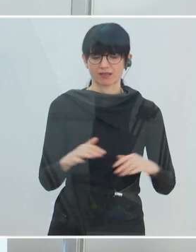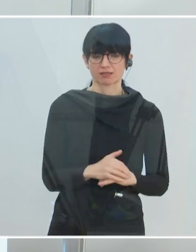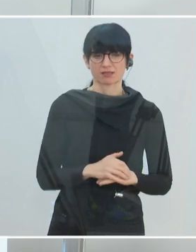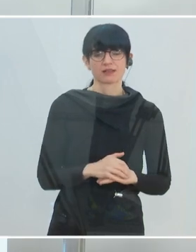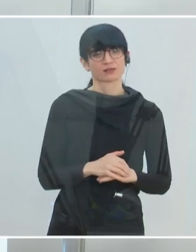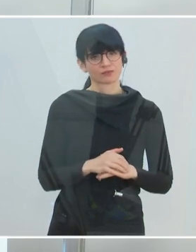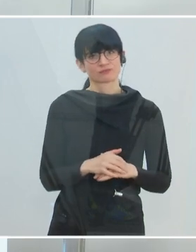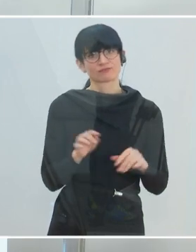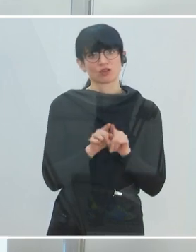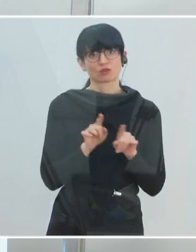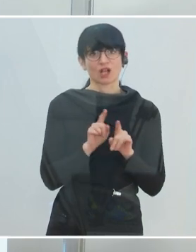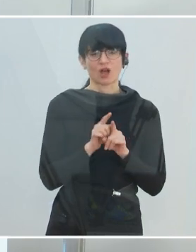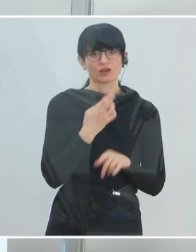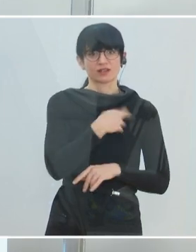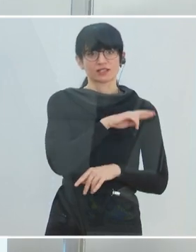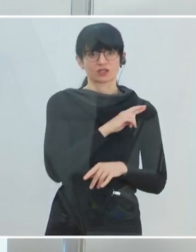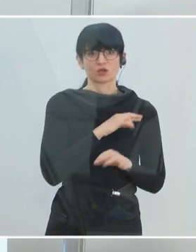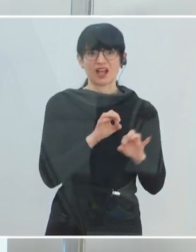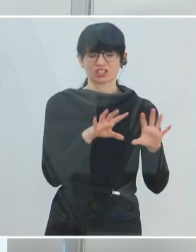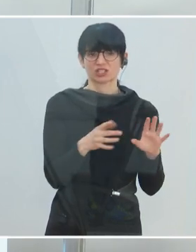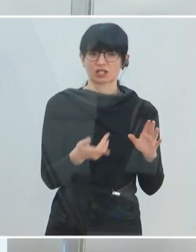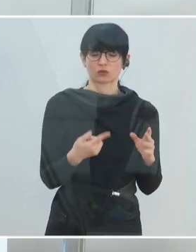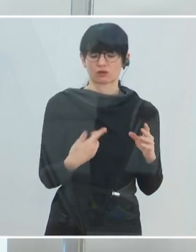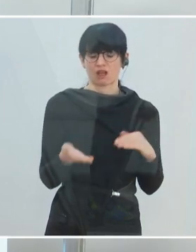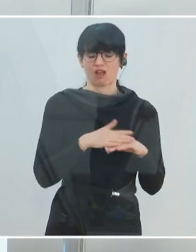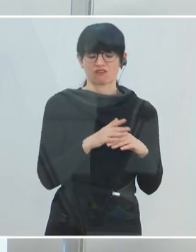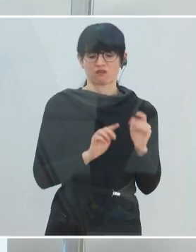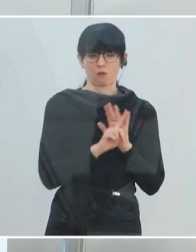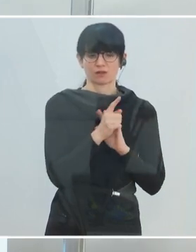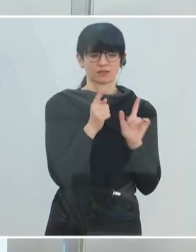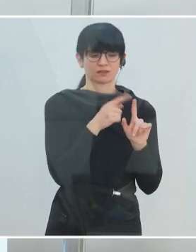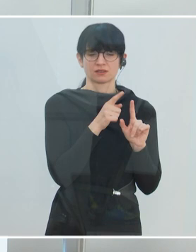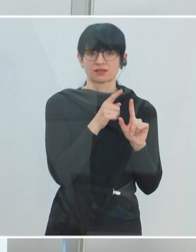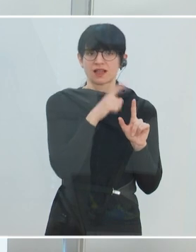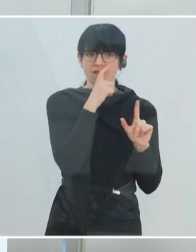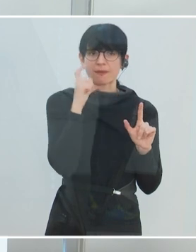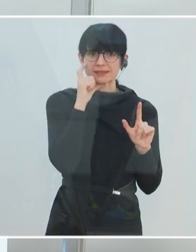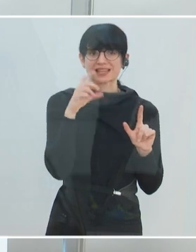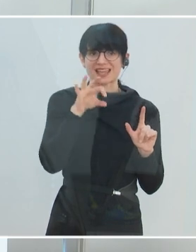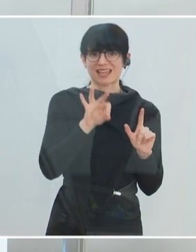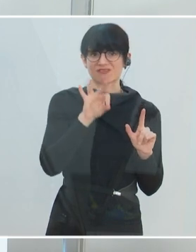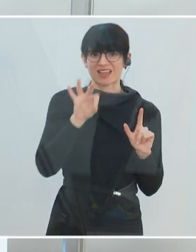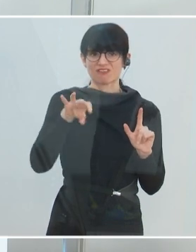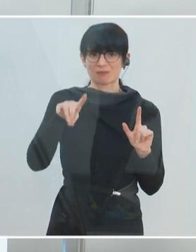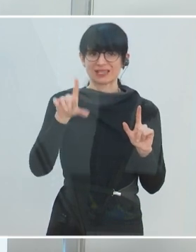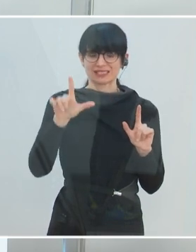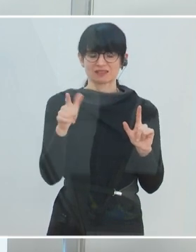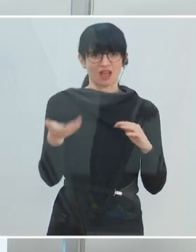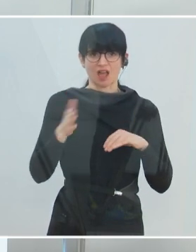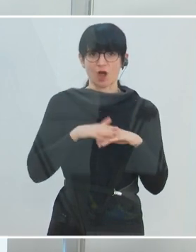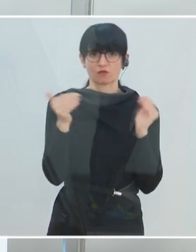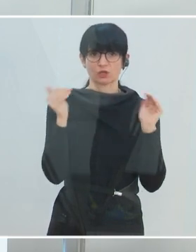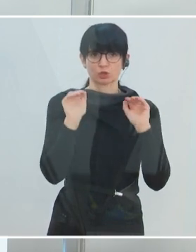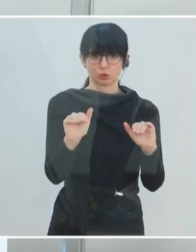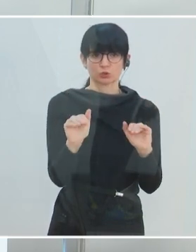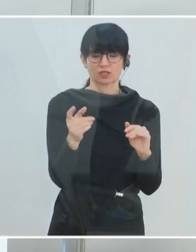ein erhöhtes Ansteckungsrisiko. Zweiter Punkt, die FFP2-Masken, die wir verwenden, die einen besseren Schutz gegen